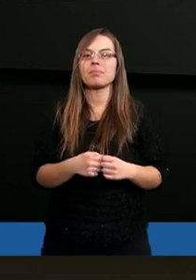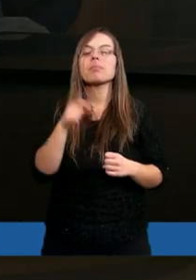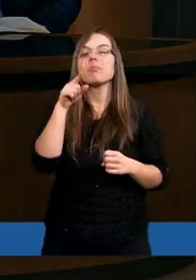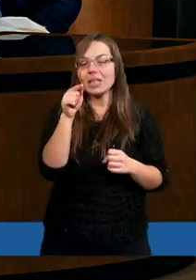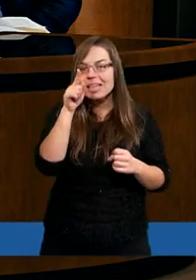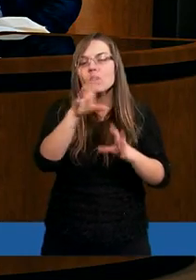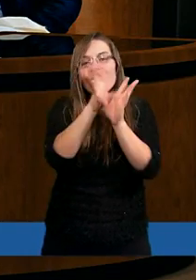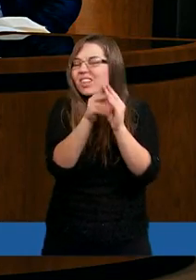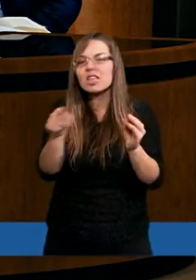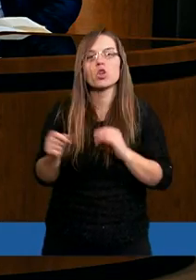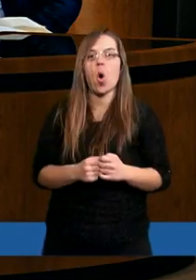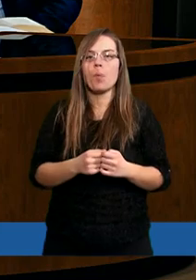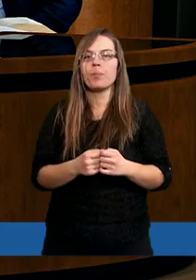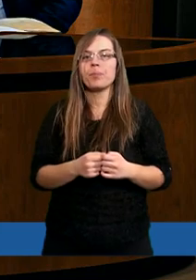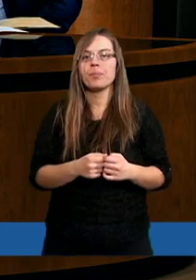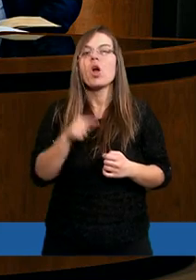Nasze.